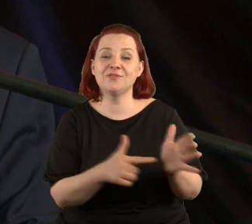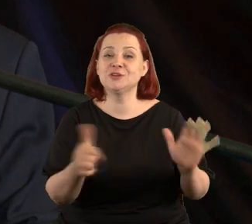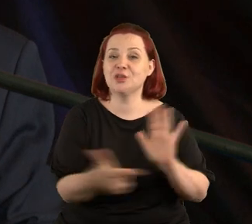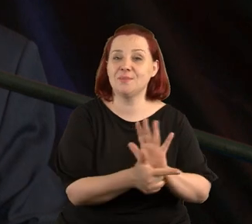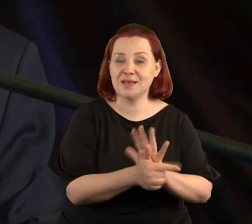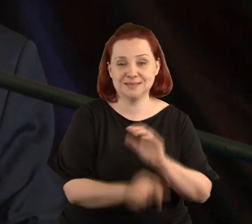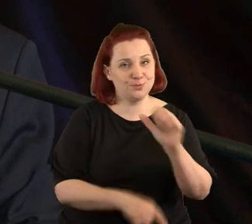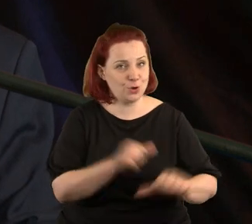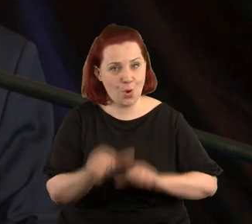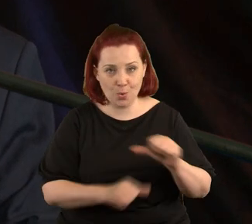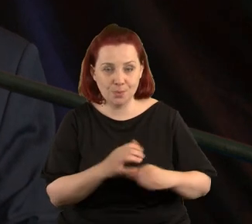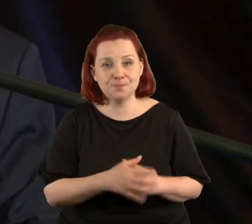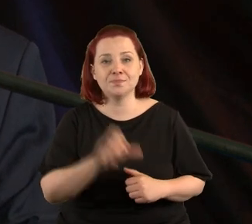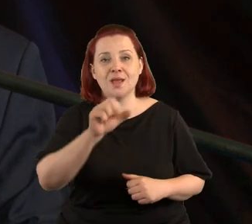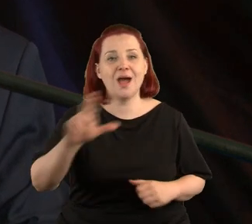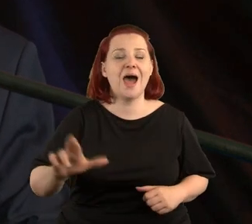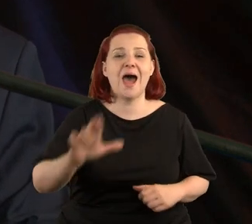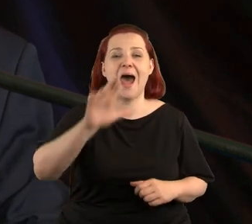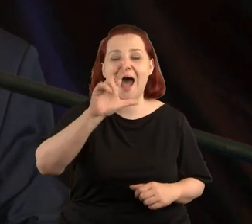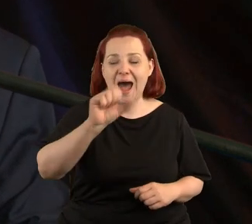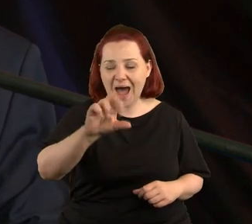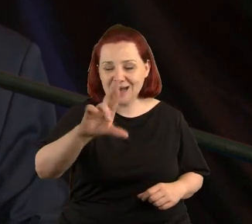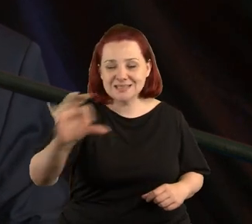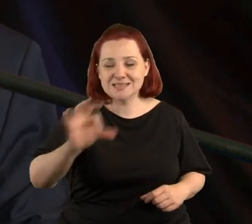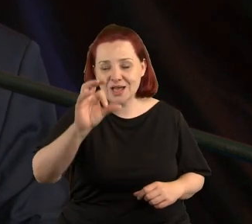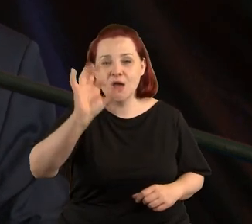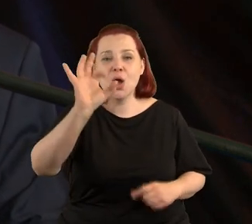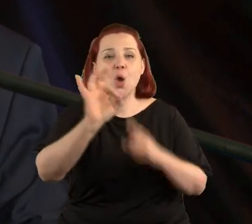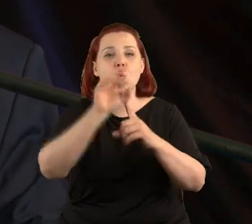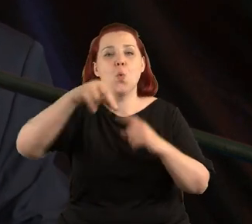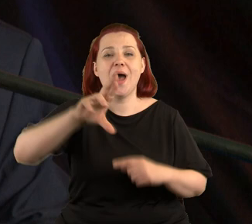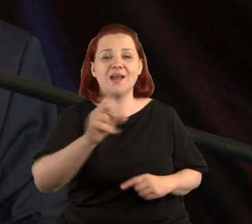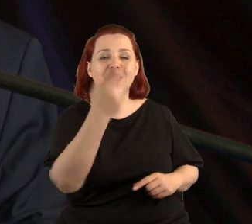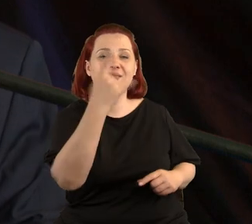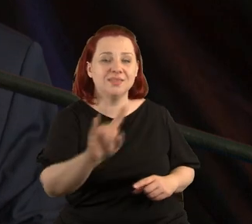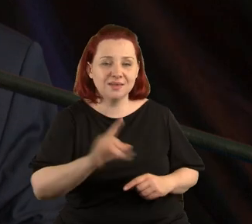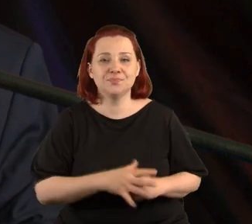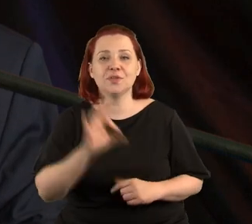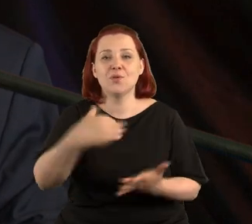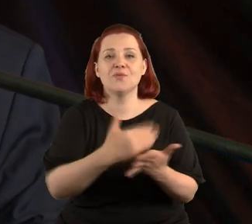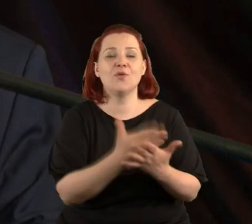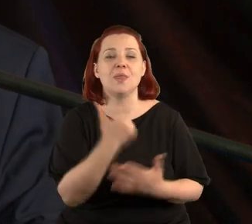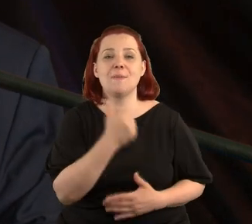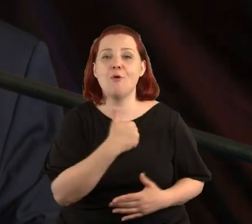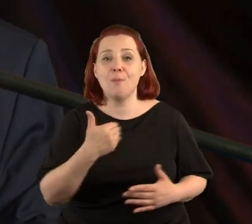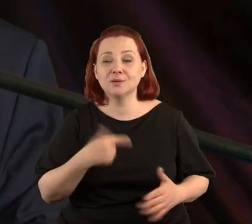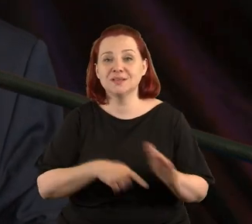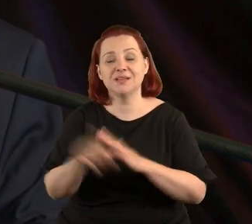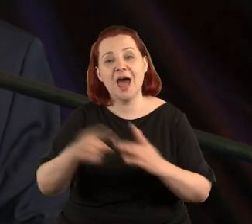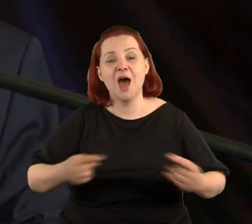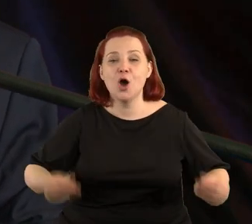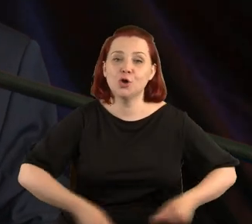roku Ars Querendi, Nagroda Wojewody Małopolski za wybitne działania na rzecz rozwoju i promocji